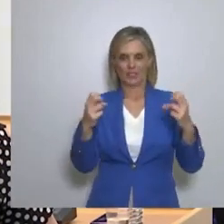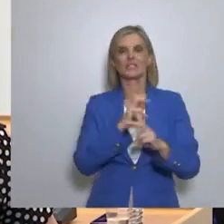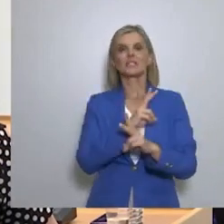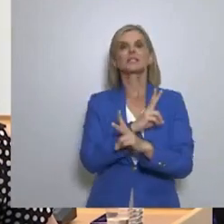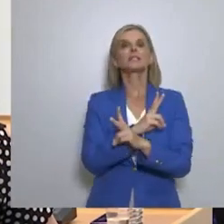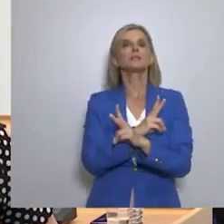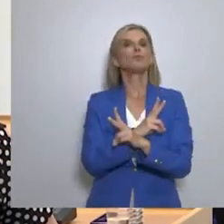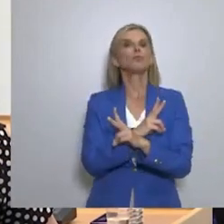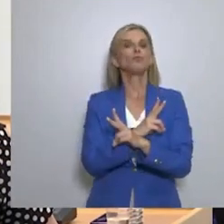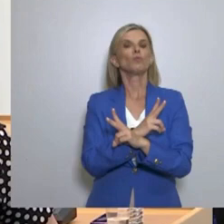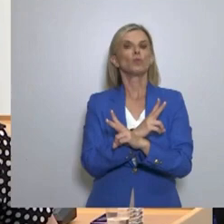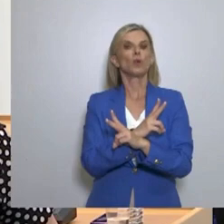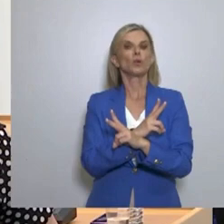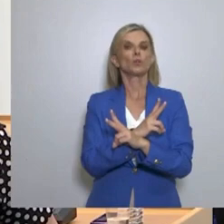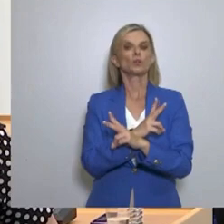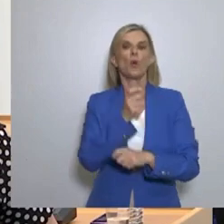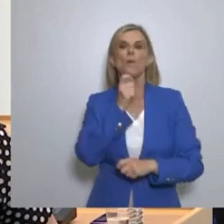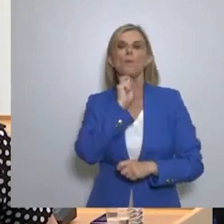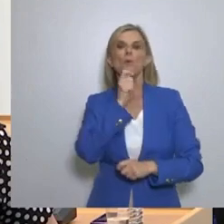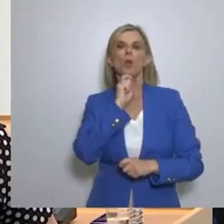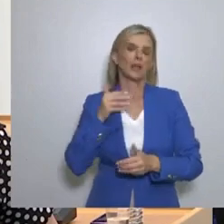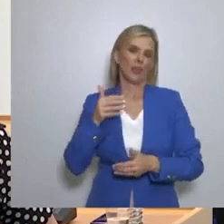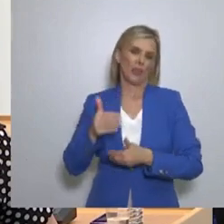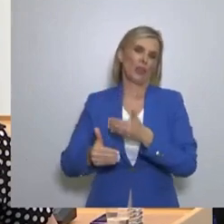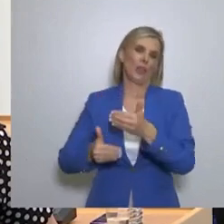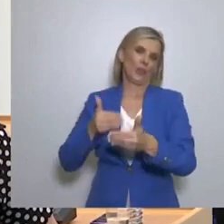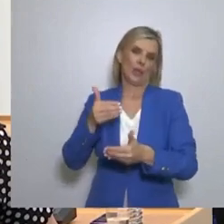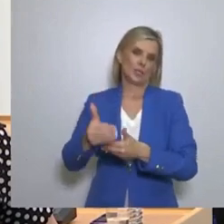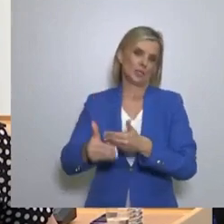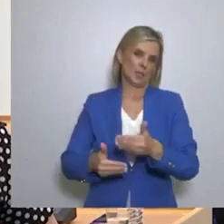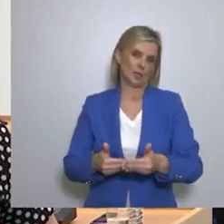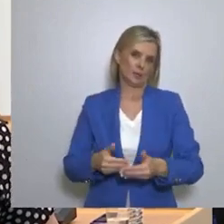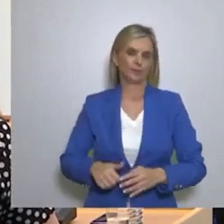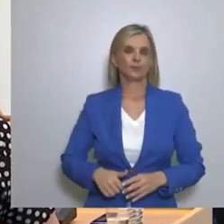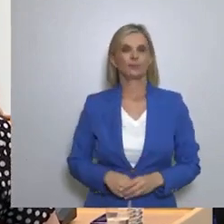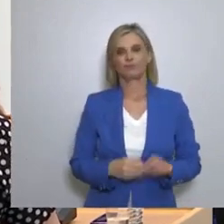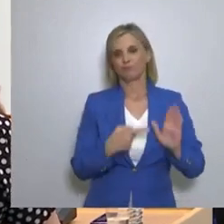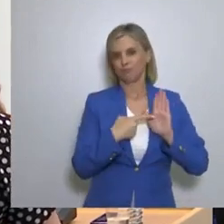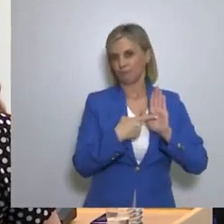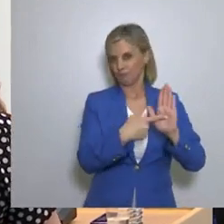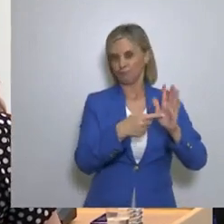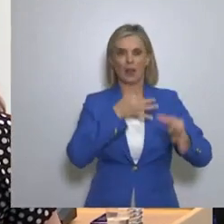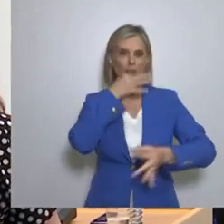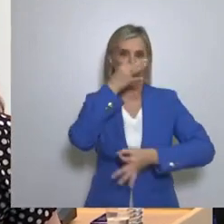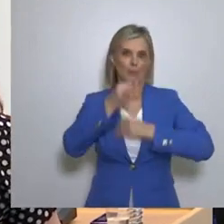εκλογικής διαδικασίας. Πρόεδρε.